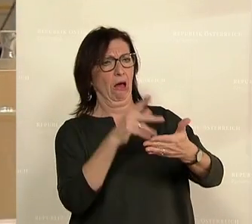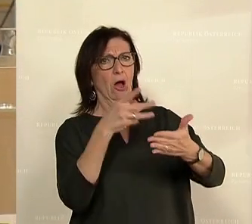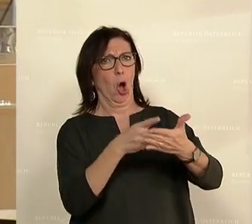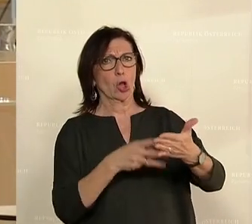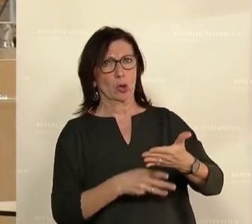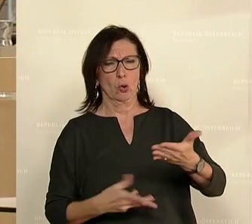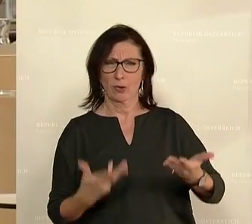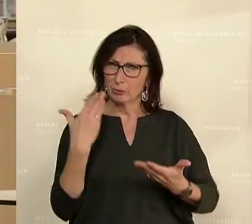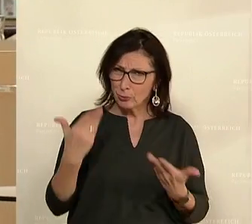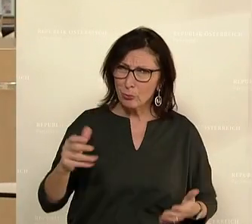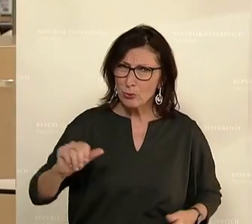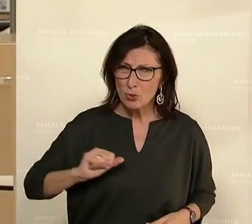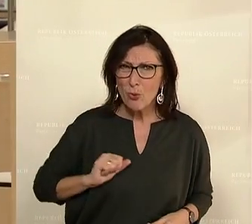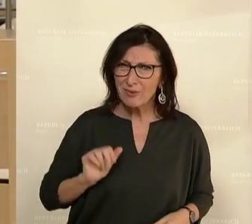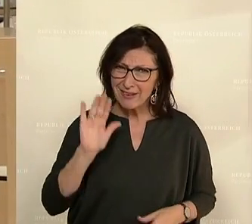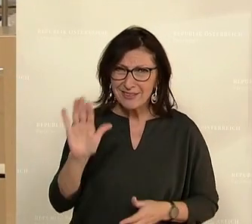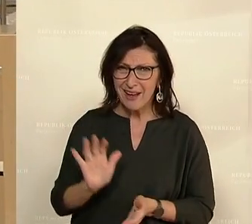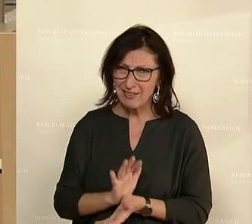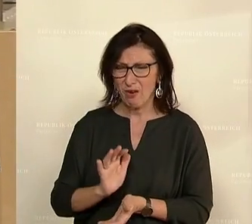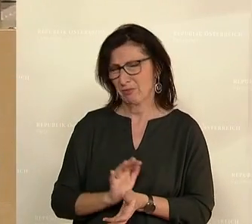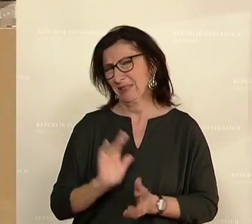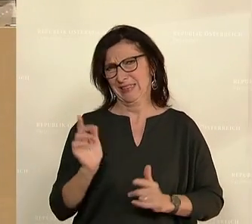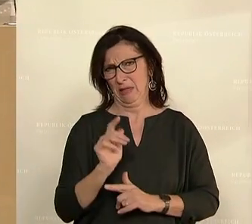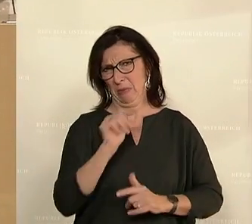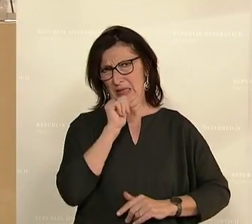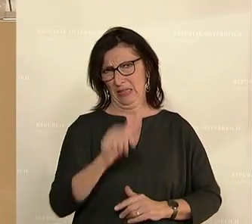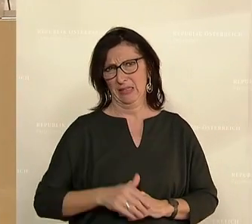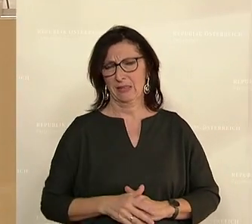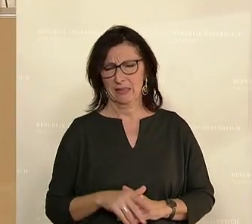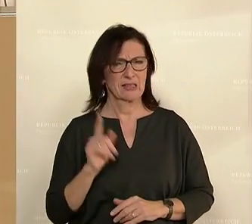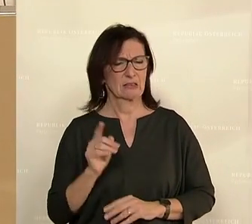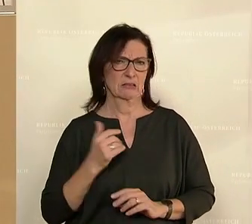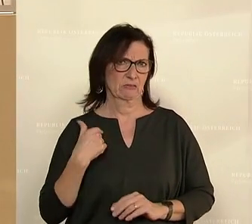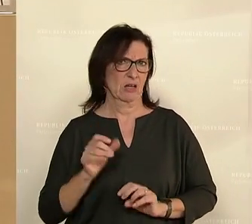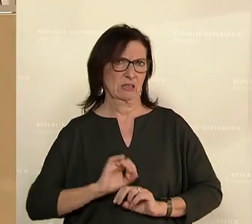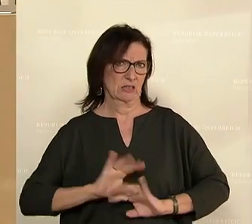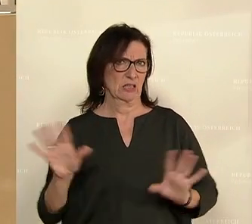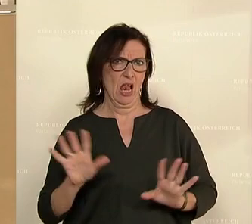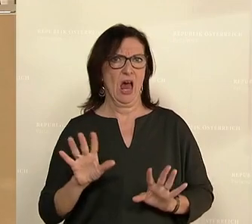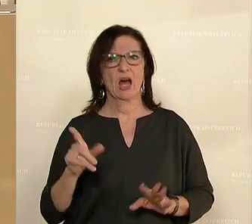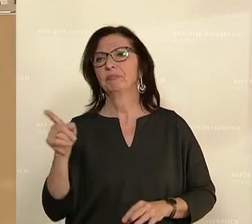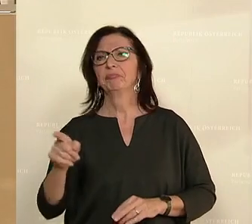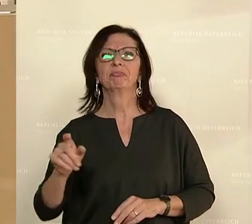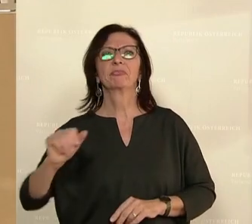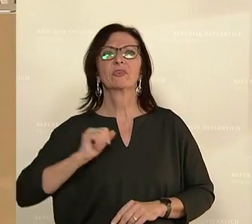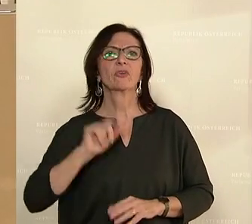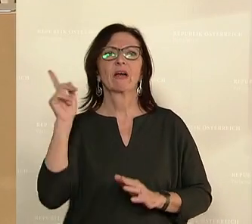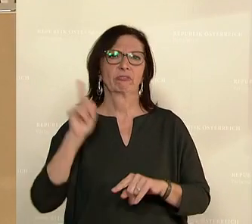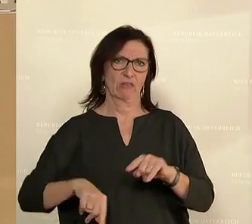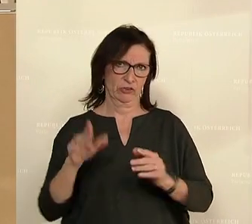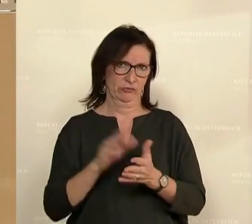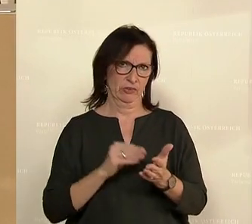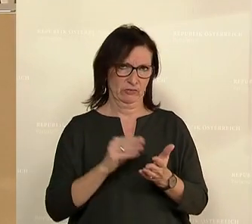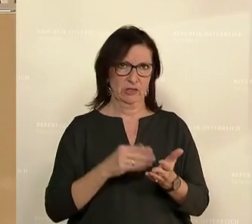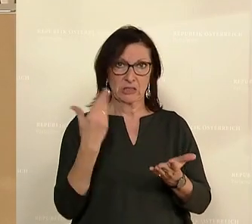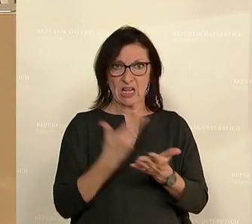das nicht die Aufgabe eines Grundwerdieners oder eines Milizsoldaten sein. Das war eindeutig eine Fehlverwendung der Truppe, was auch mit zur